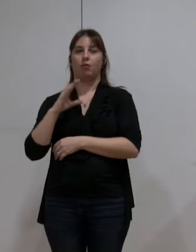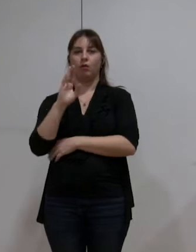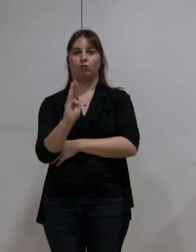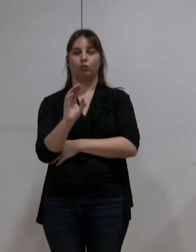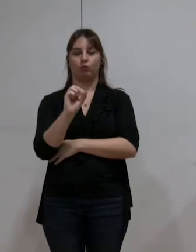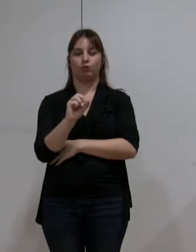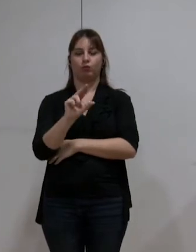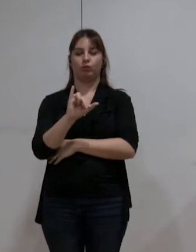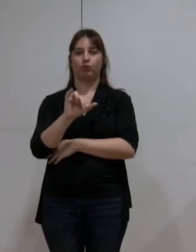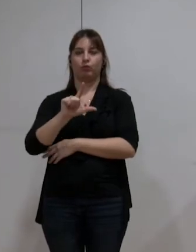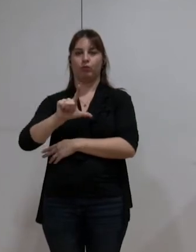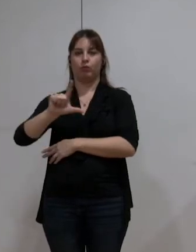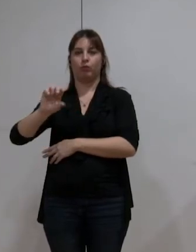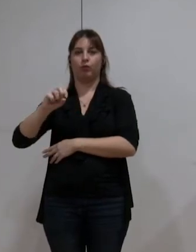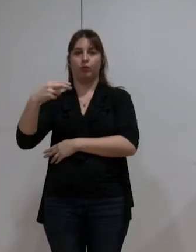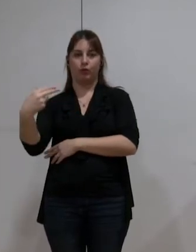Maude Tavelle.